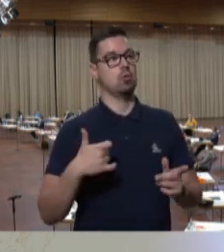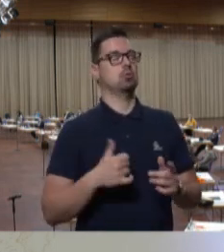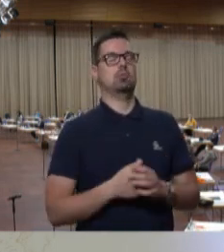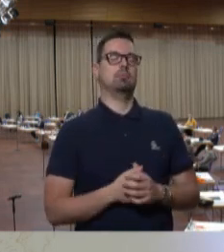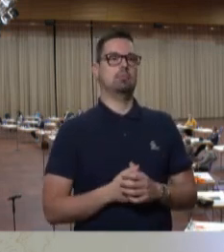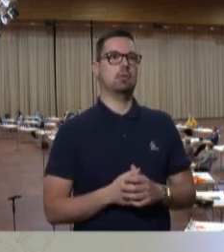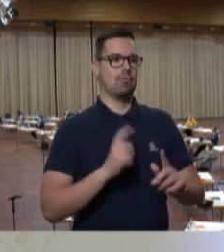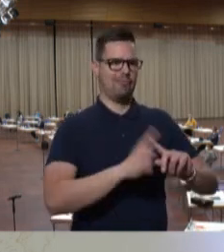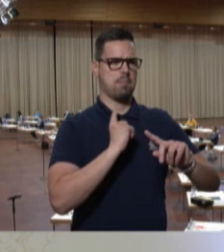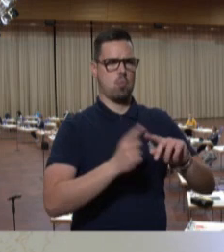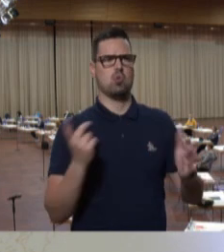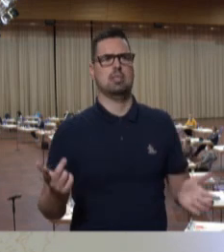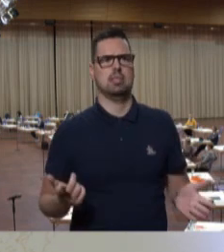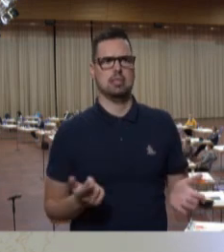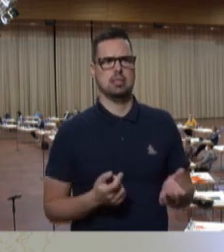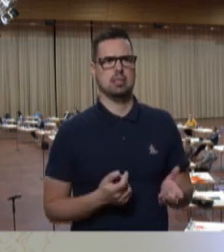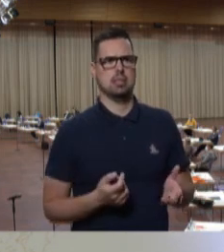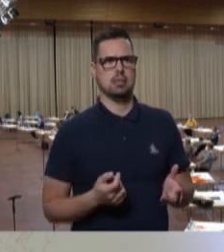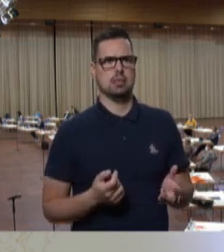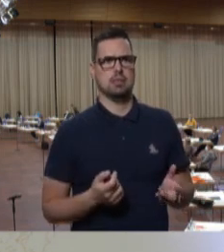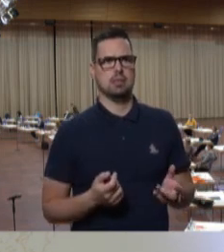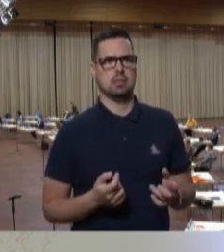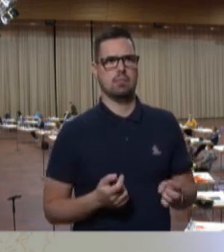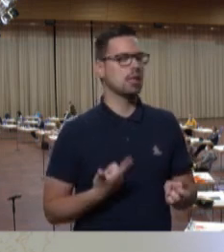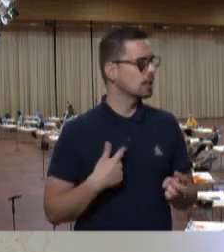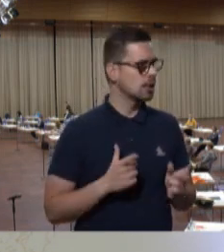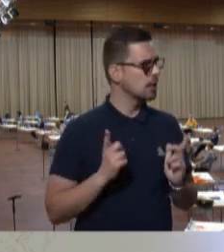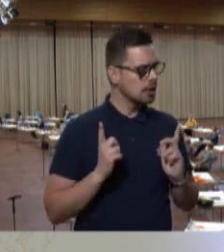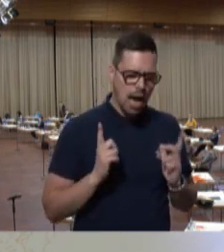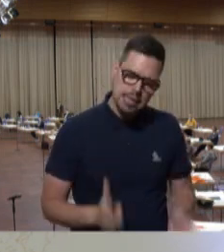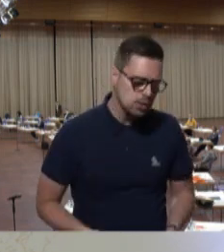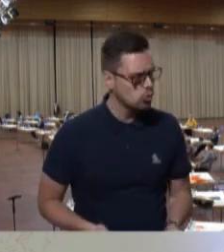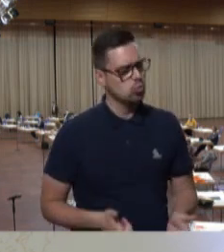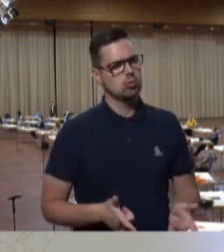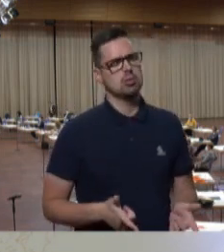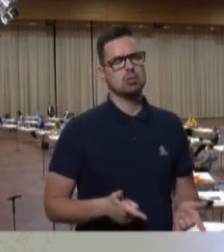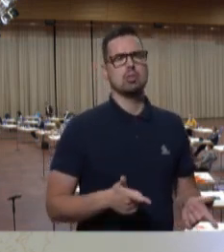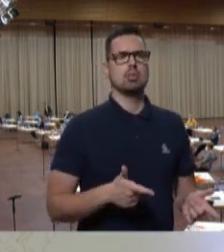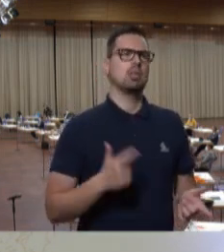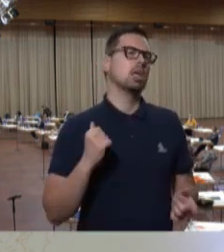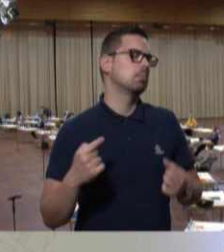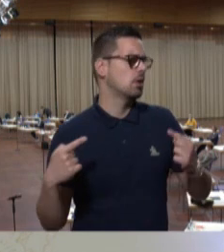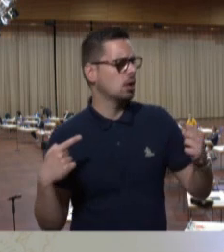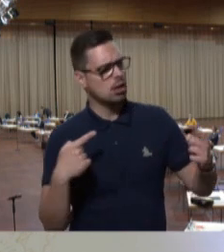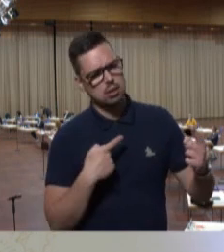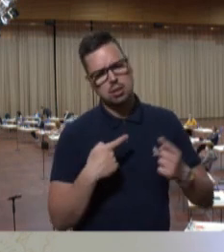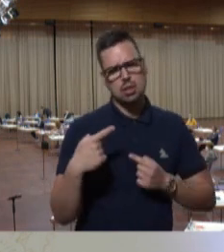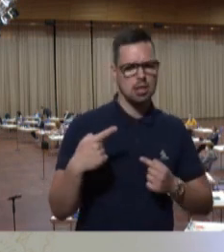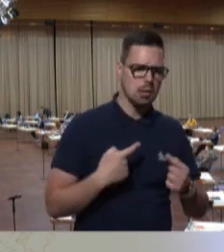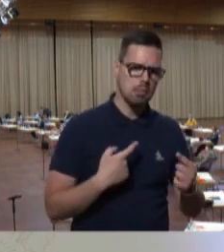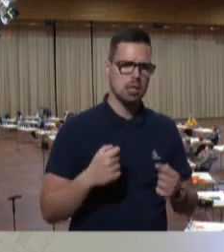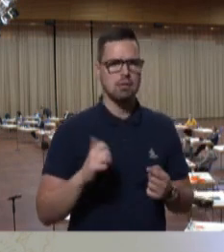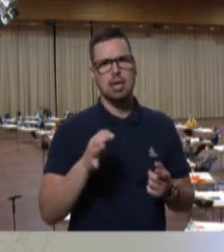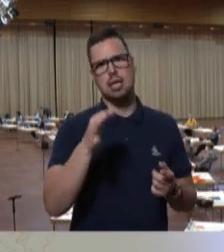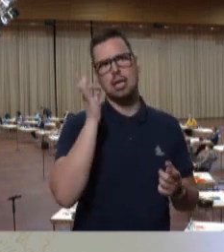lassen, als verboten aufzuzählen. Denn ich habe nicht die geringste Lust, jedes Mal hier im Plenum eine Debatte zu führen, wenn irgendwer